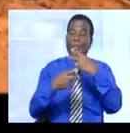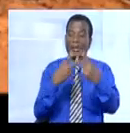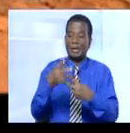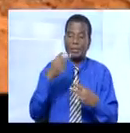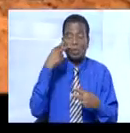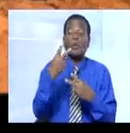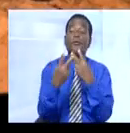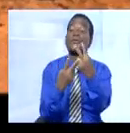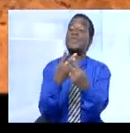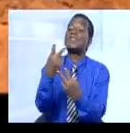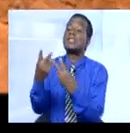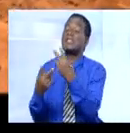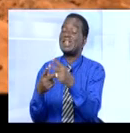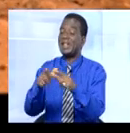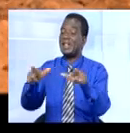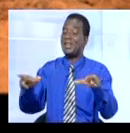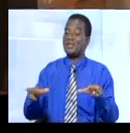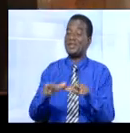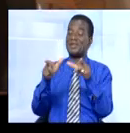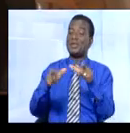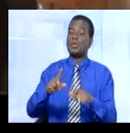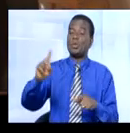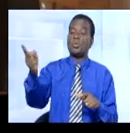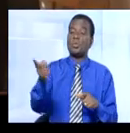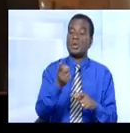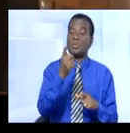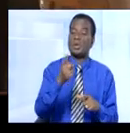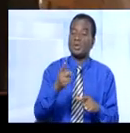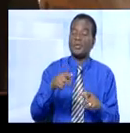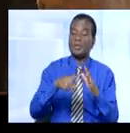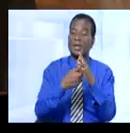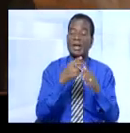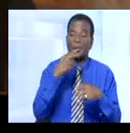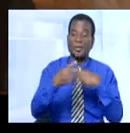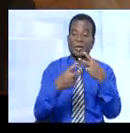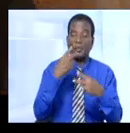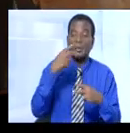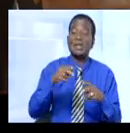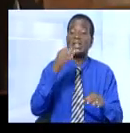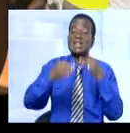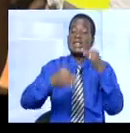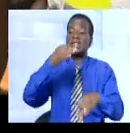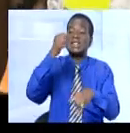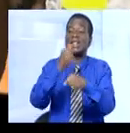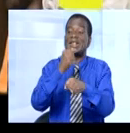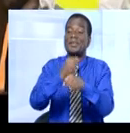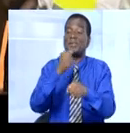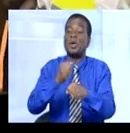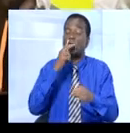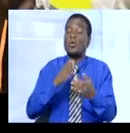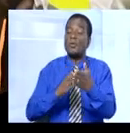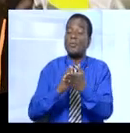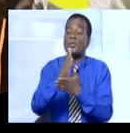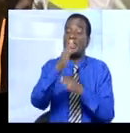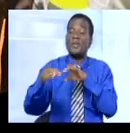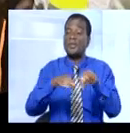2014, visite les sites. Une première sortie pour s'assurer de l'effectivité des travaux réalisés, mais aussi s'enquérir de